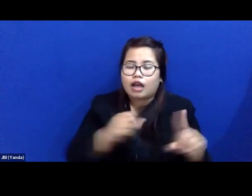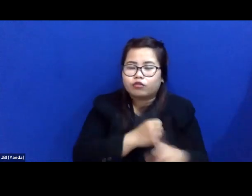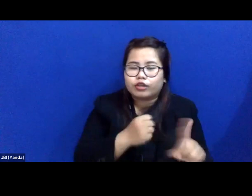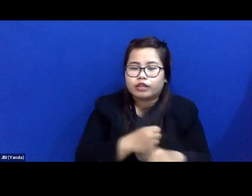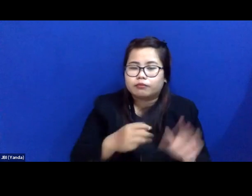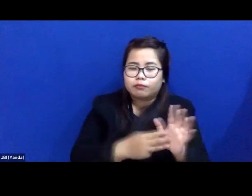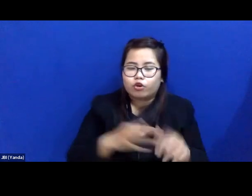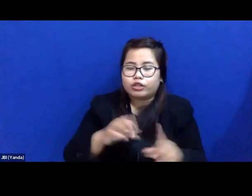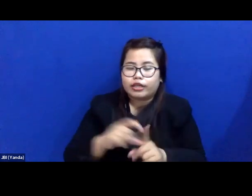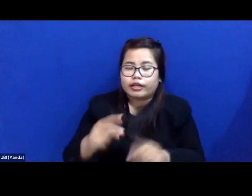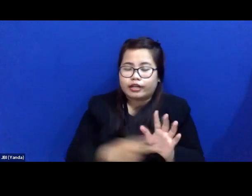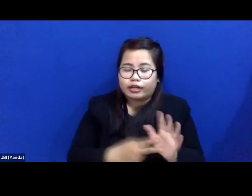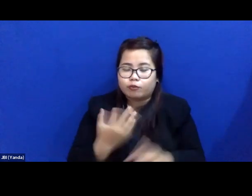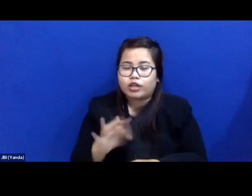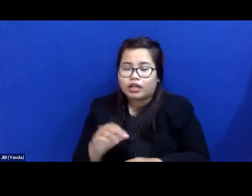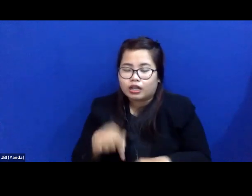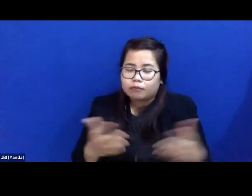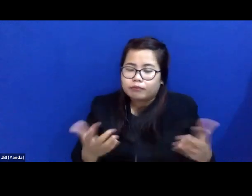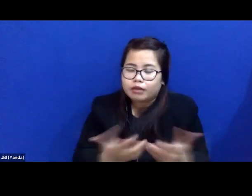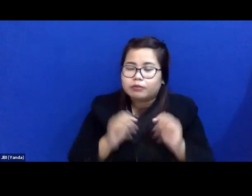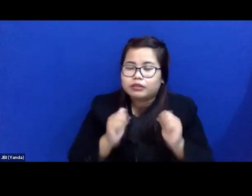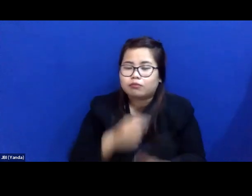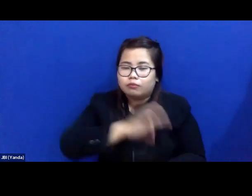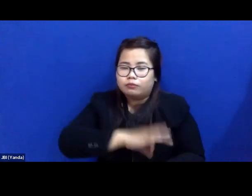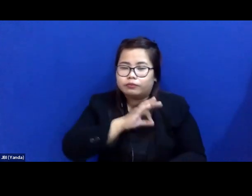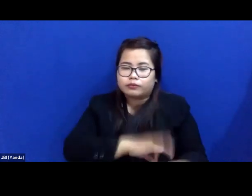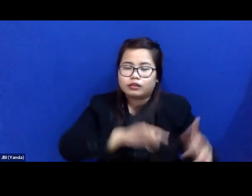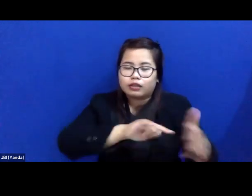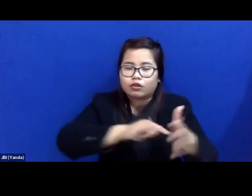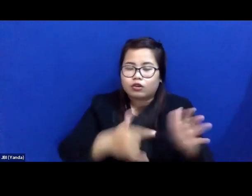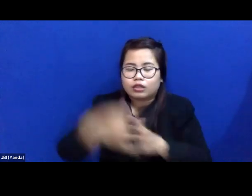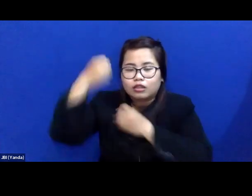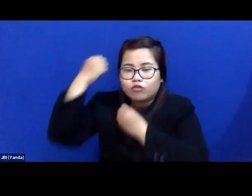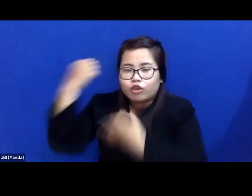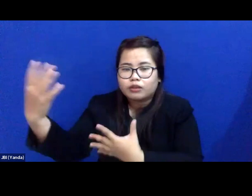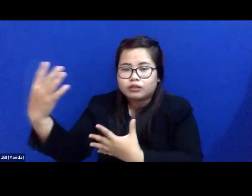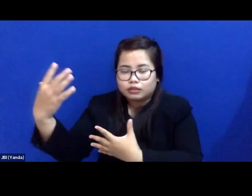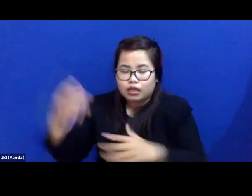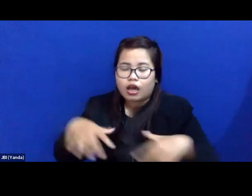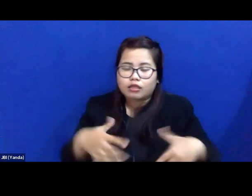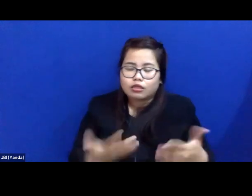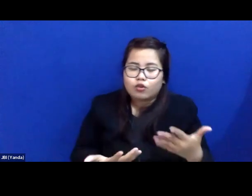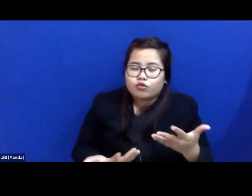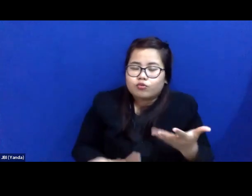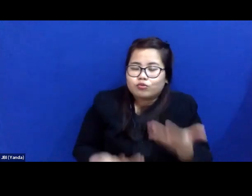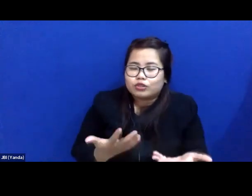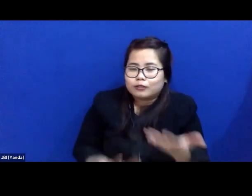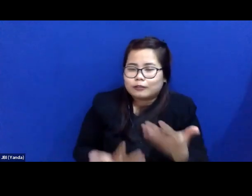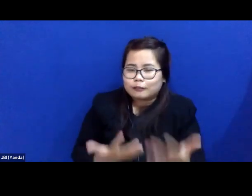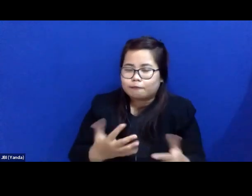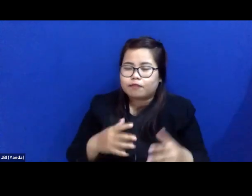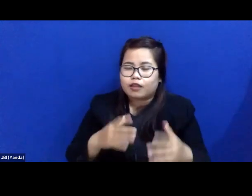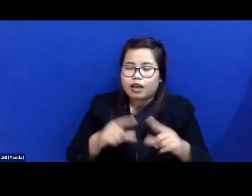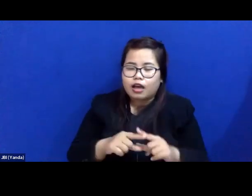dengan memanfaatkan teknologi informasi dan bahkan artificial